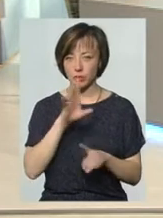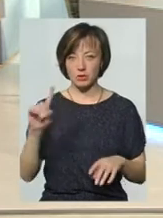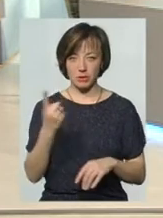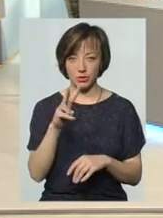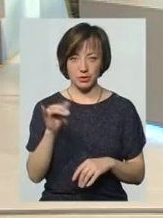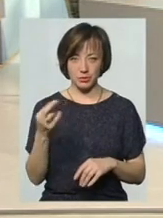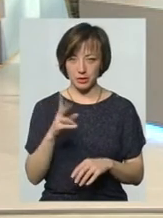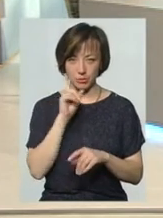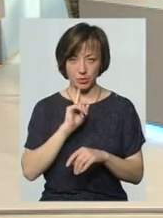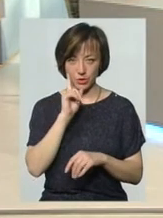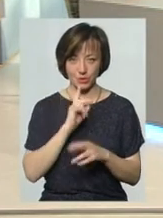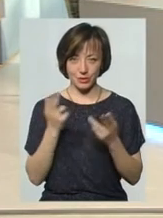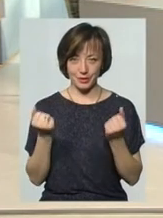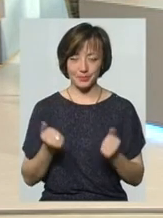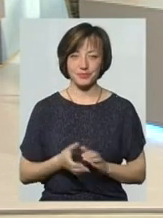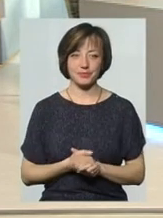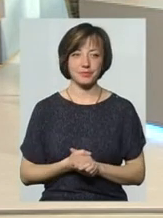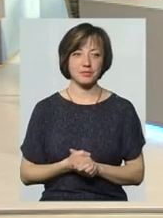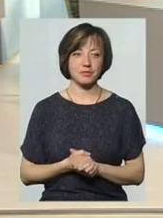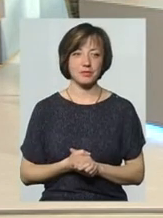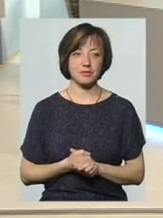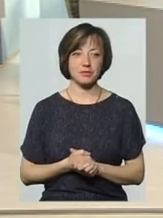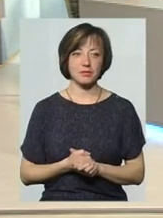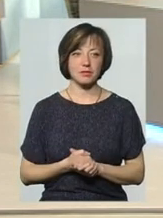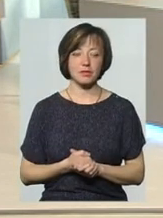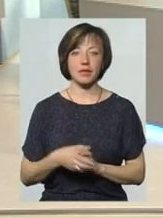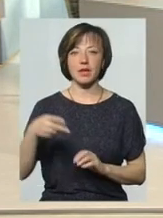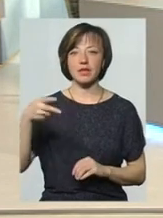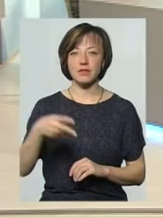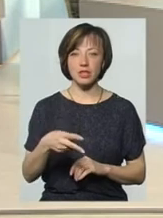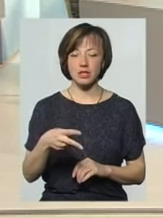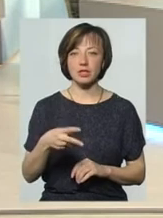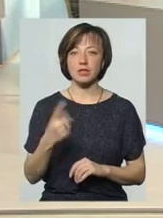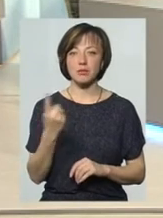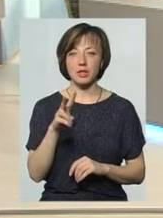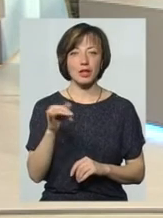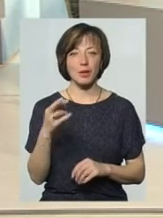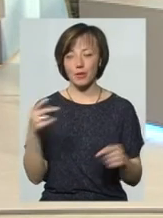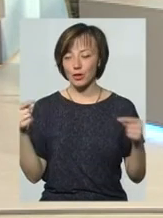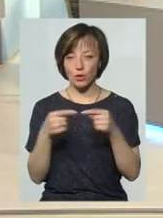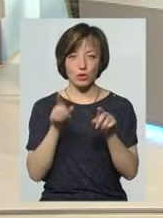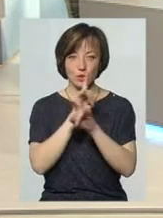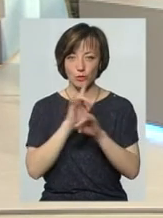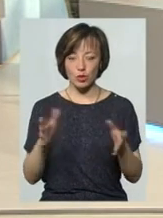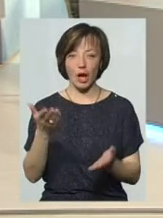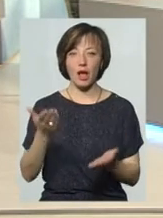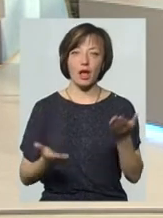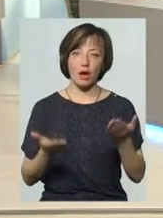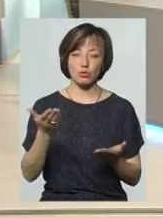зрозумів, поки що? Так, Березус? Дві тисячі з 1 липня точно не буде. Але якщо